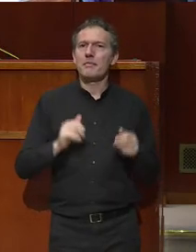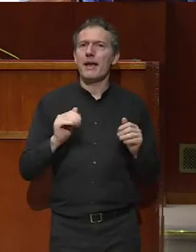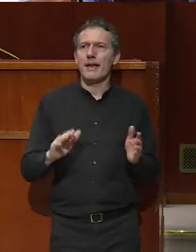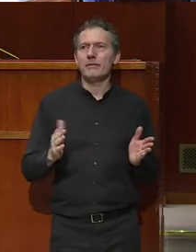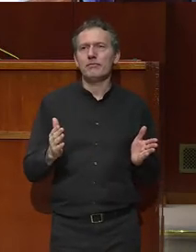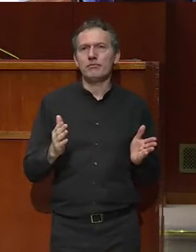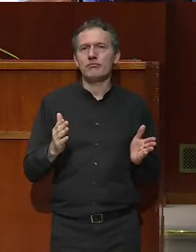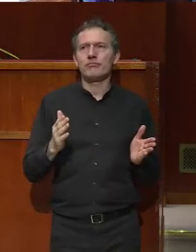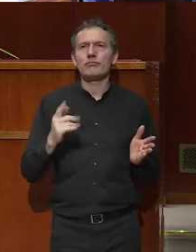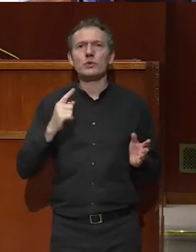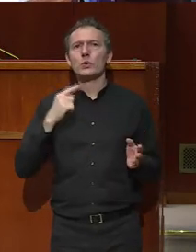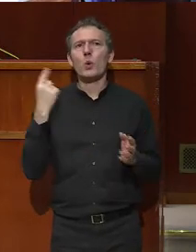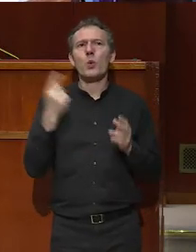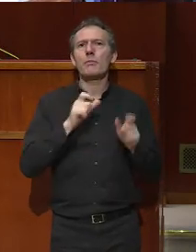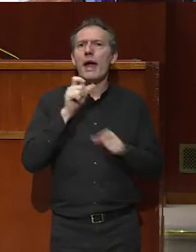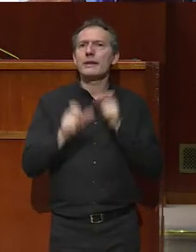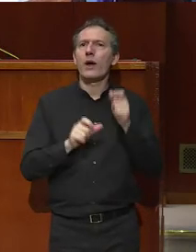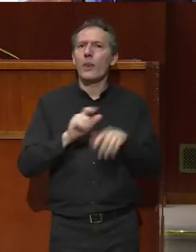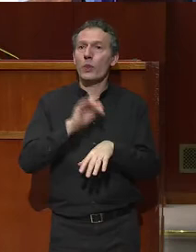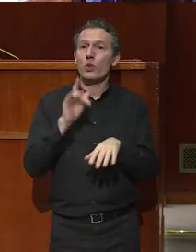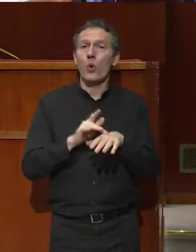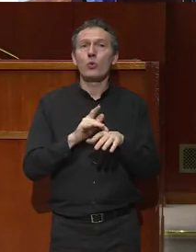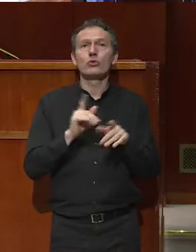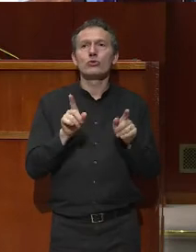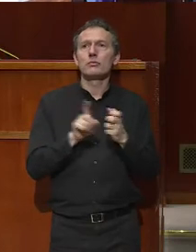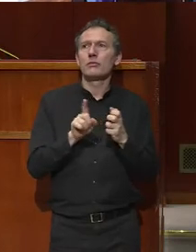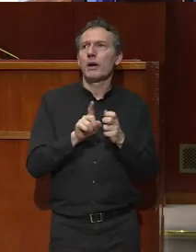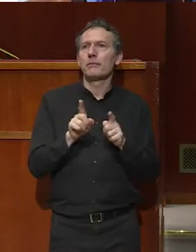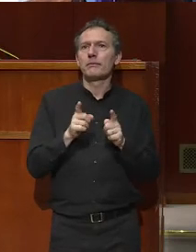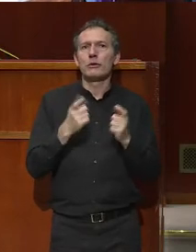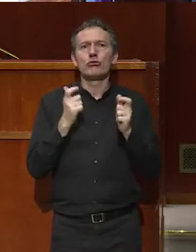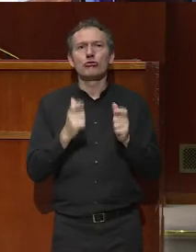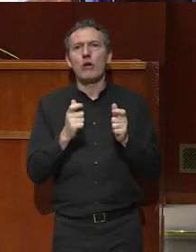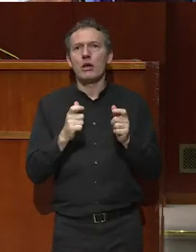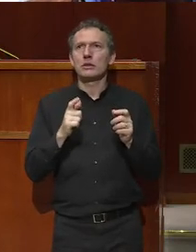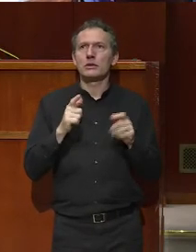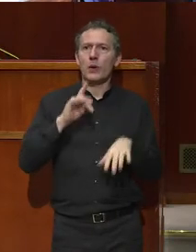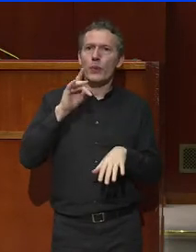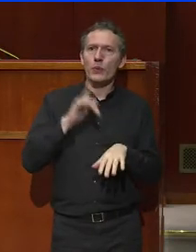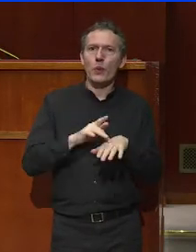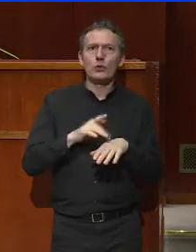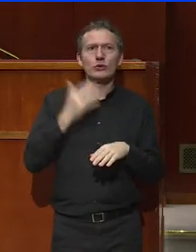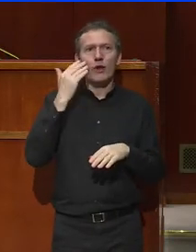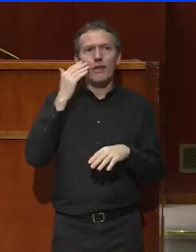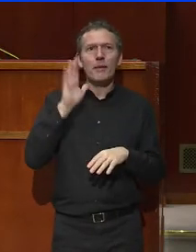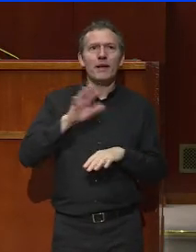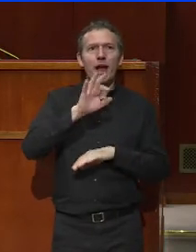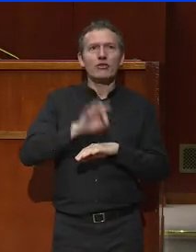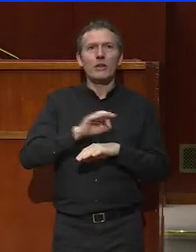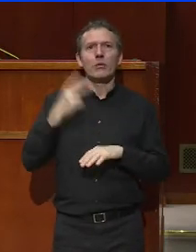mais quiconque a eu la chance, l'incroyable chance, de connaître l'architecture de l'hôtel de ville du Havre,